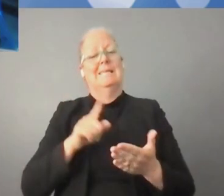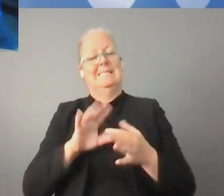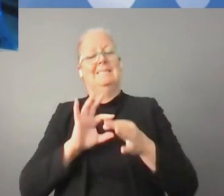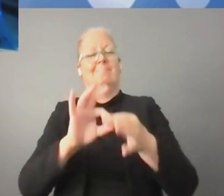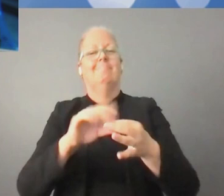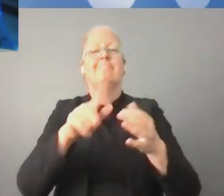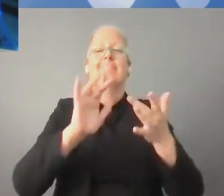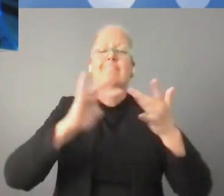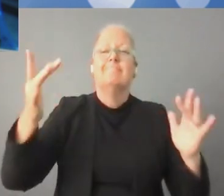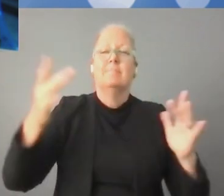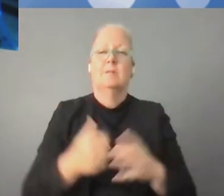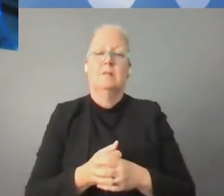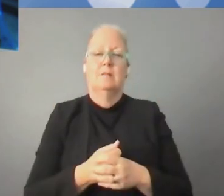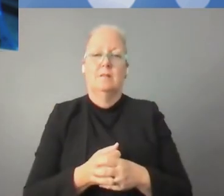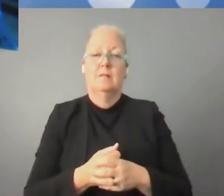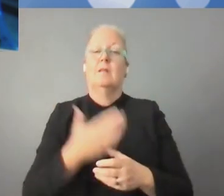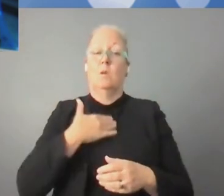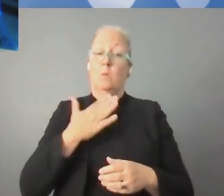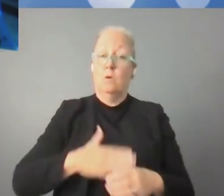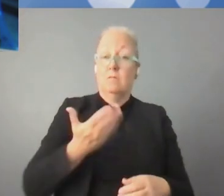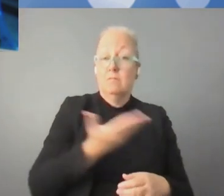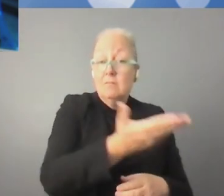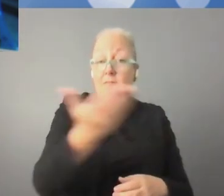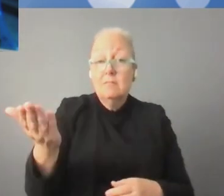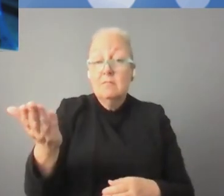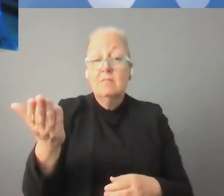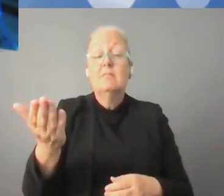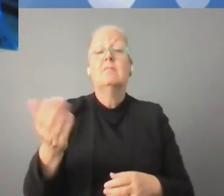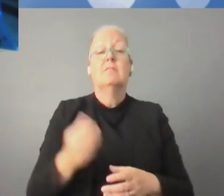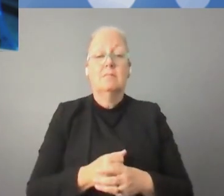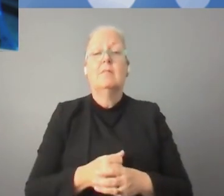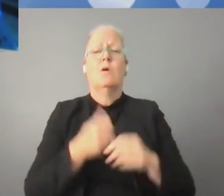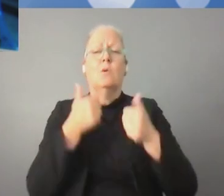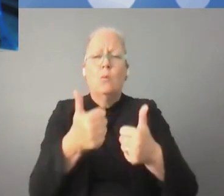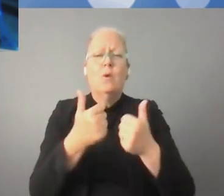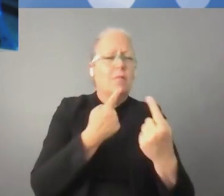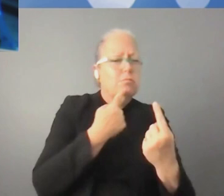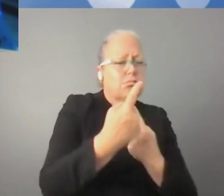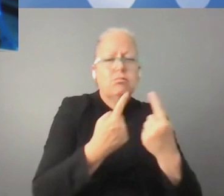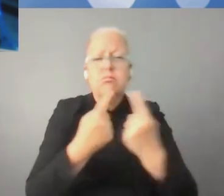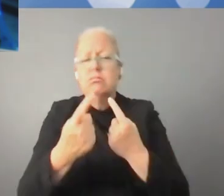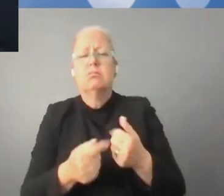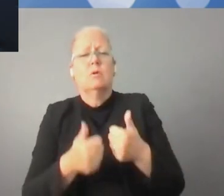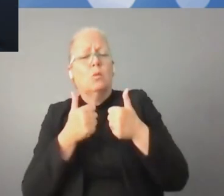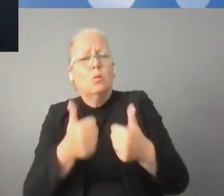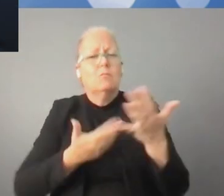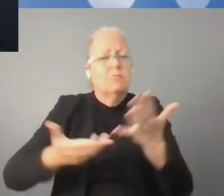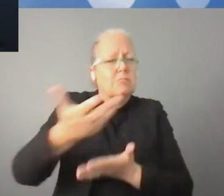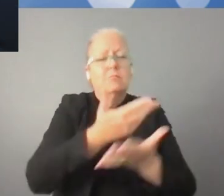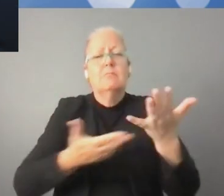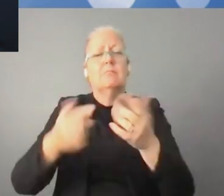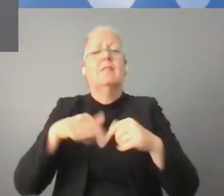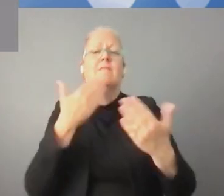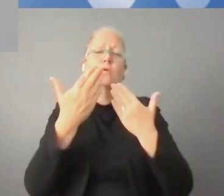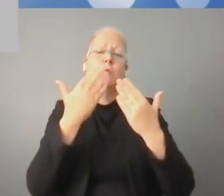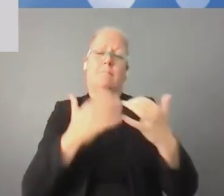الجانب العملي. الذي من شانه يزيد زيادة الثقة والأمن والسلامة بالإنترنت. أتمنى لكم